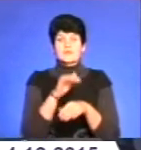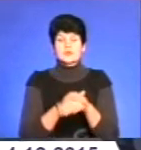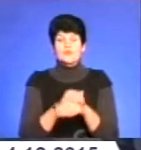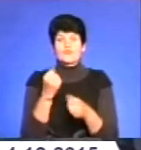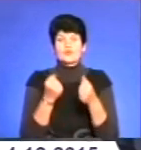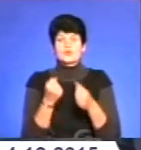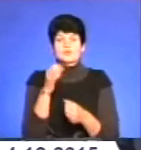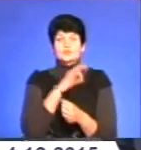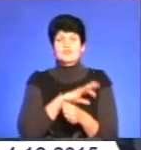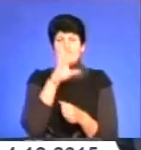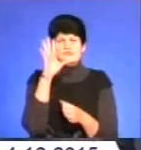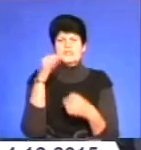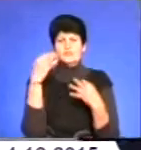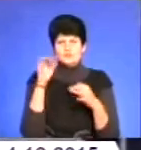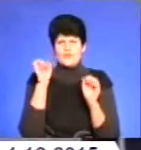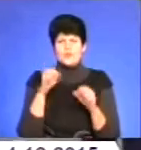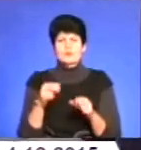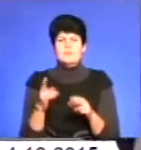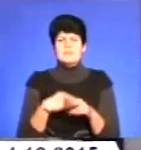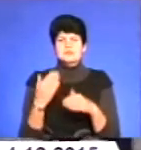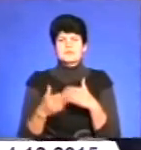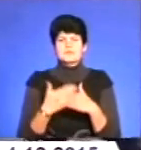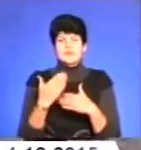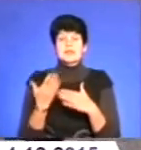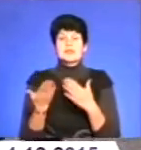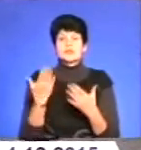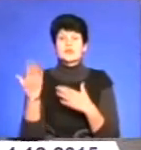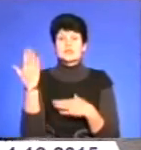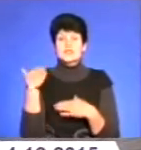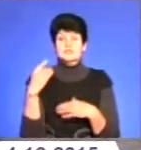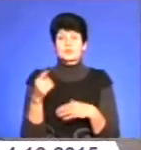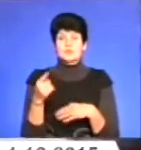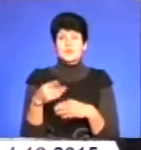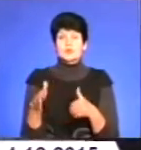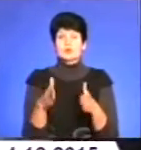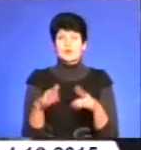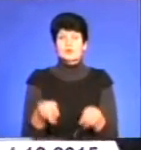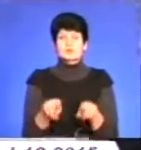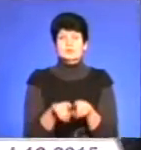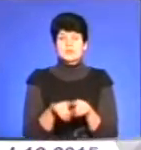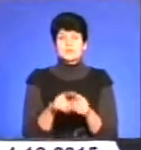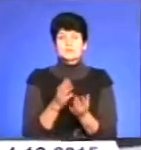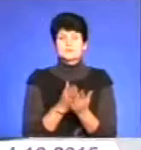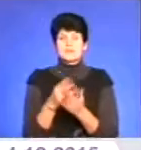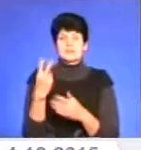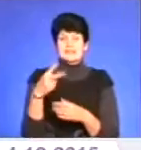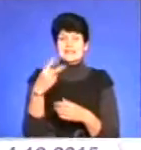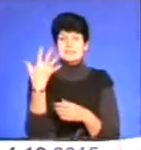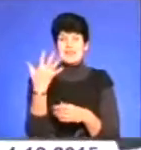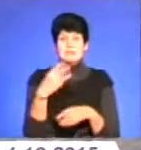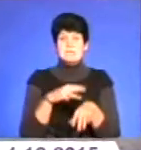користуються все дозволеністю, безкарністю. Якщо раніше у Тернополі на дорогах одночасно несли службу 25